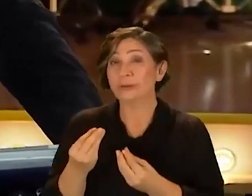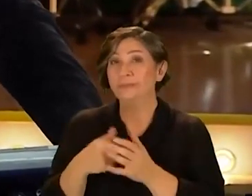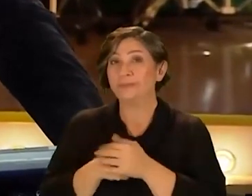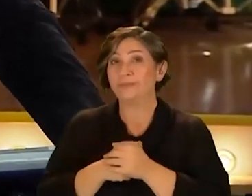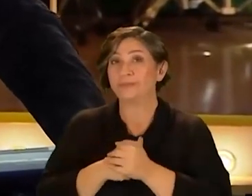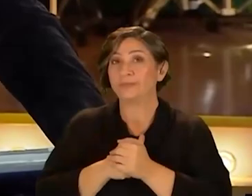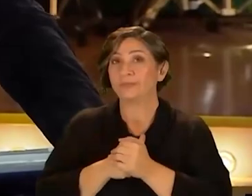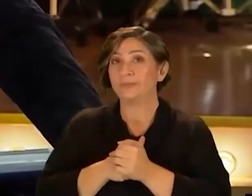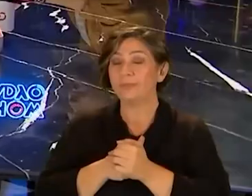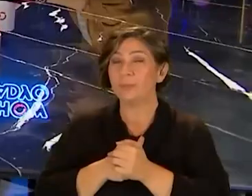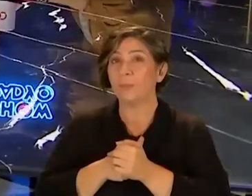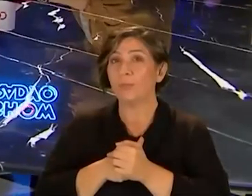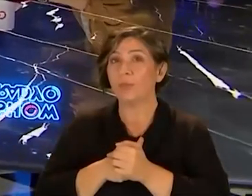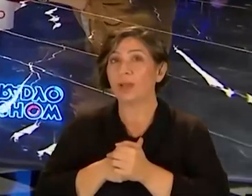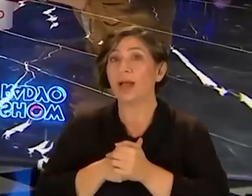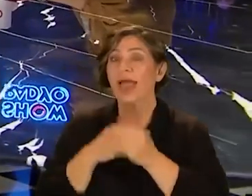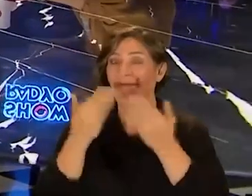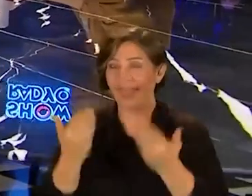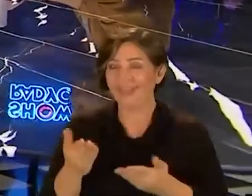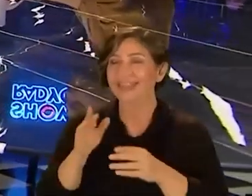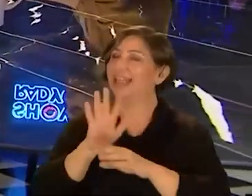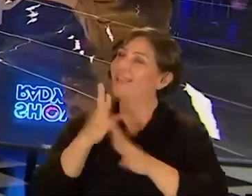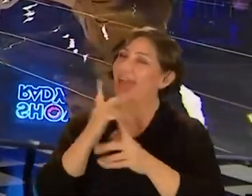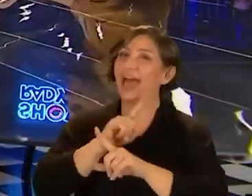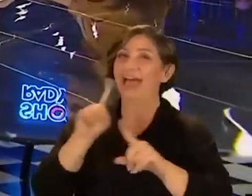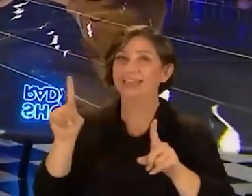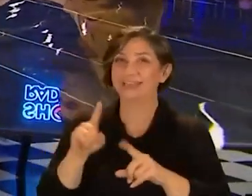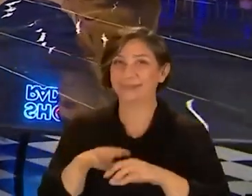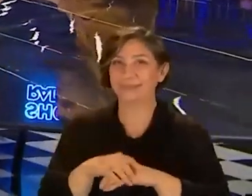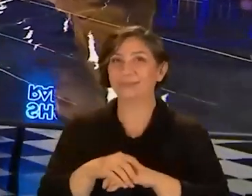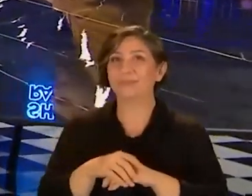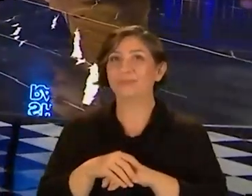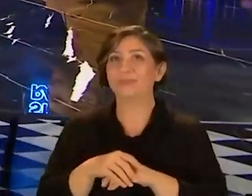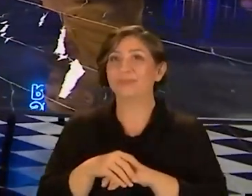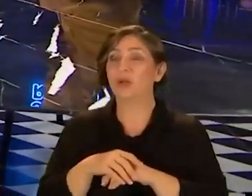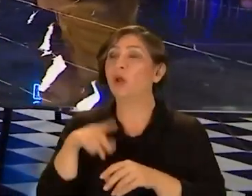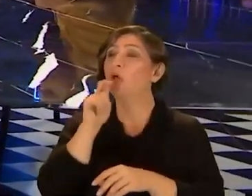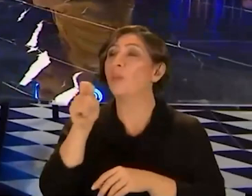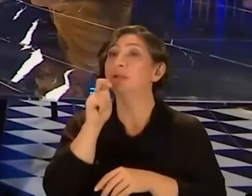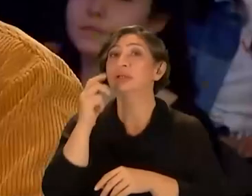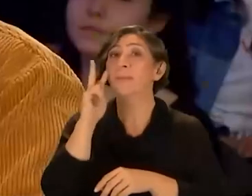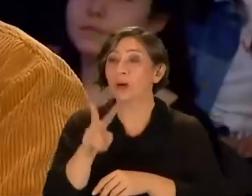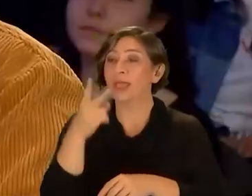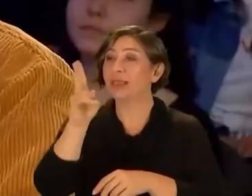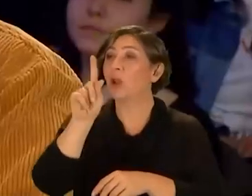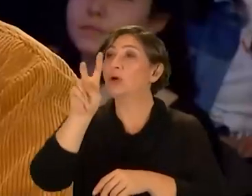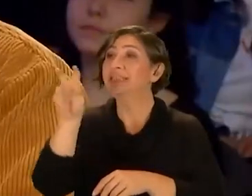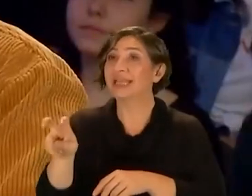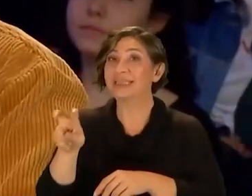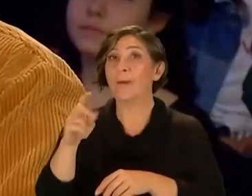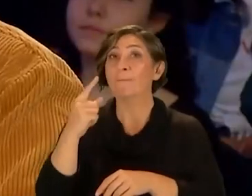şeye bakıyorum evet ya da hayır ya evet hayır röportaja bakıyorum. Mesela